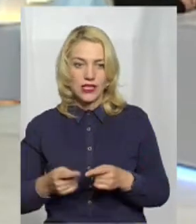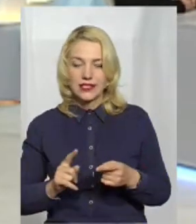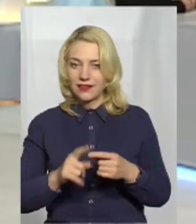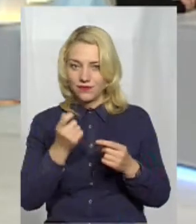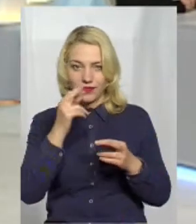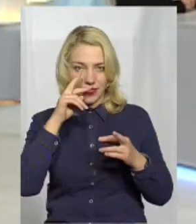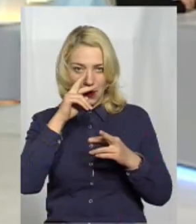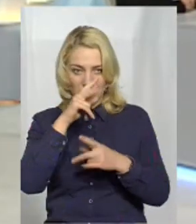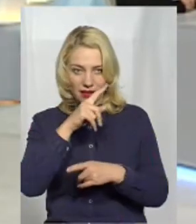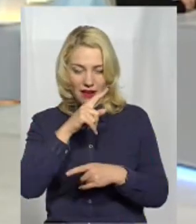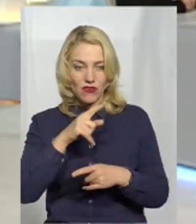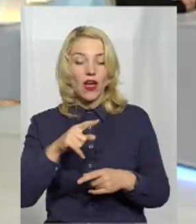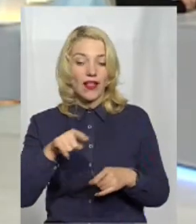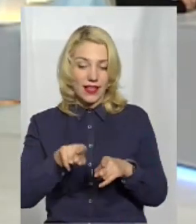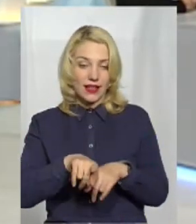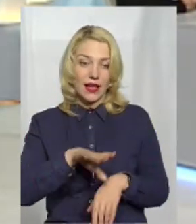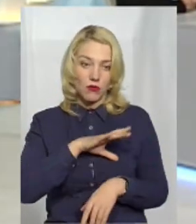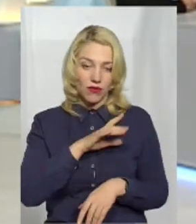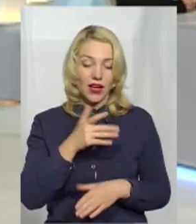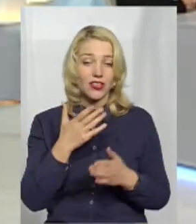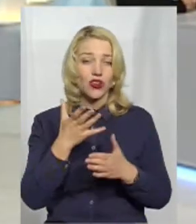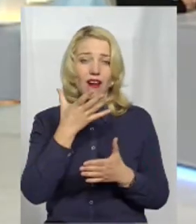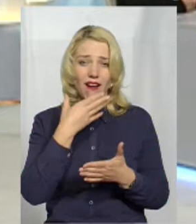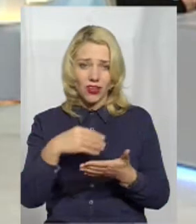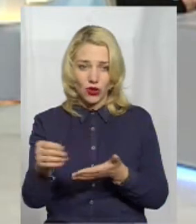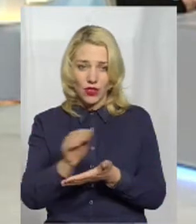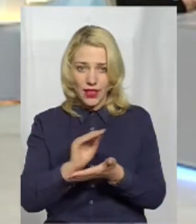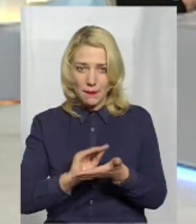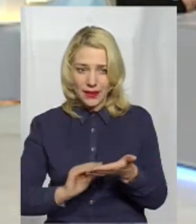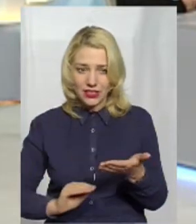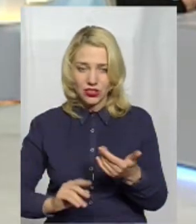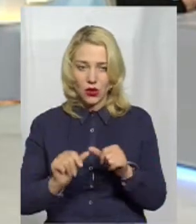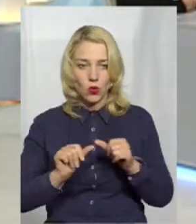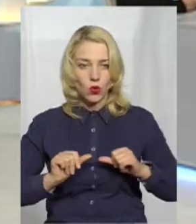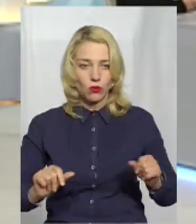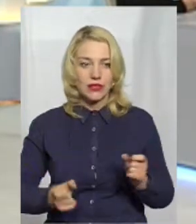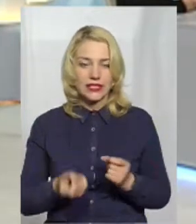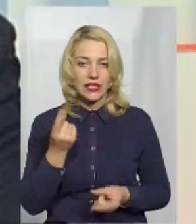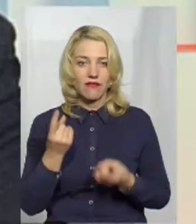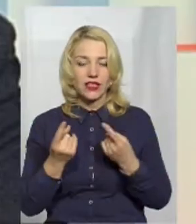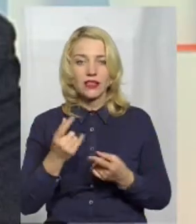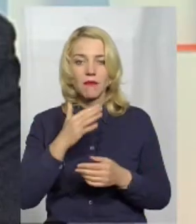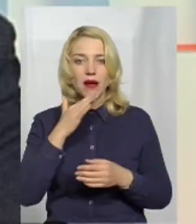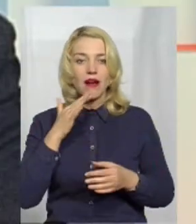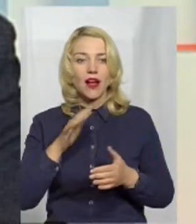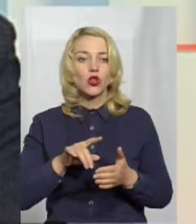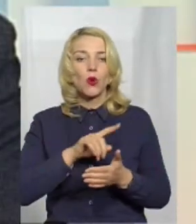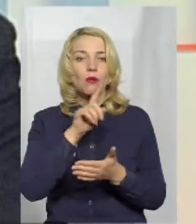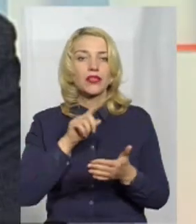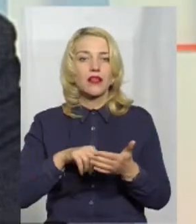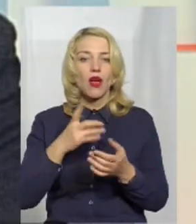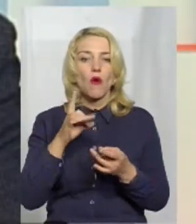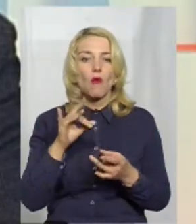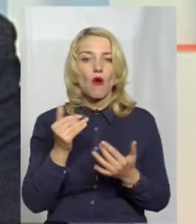Неправильно, тому що, навіть якщо ви гарно напишете, вам, ну, в комісії там виникне багато запитань про вашу спроможність.